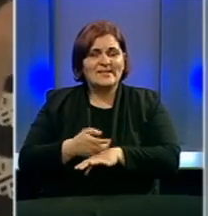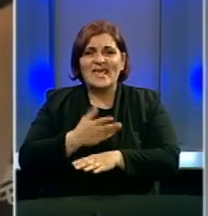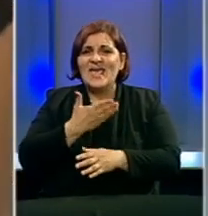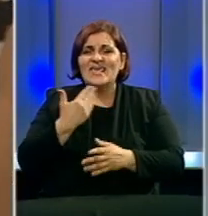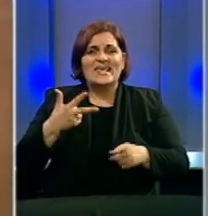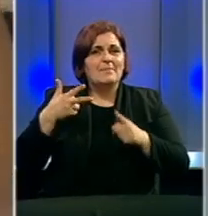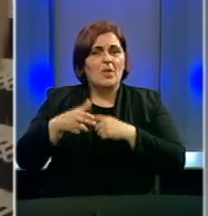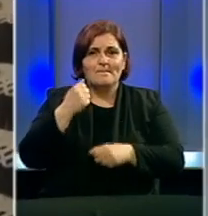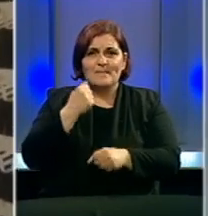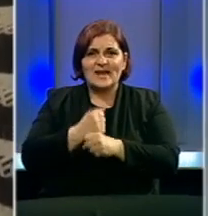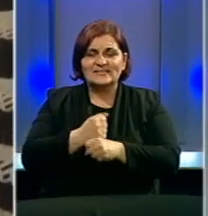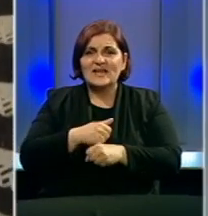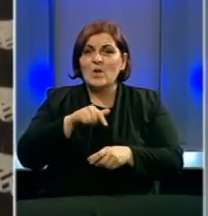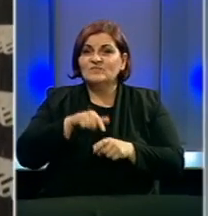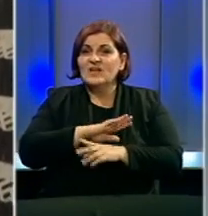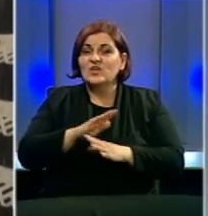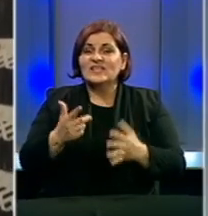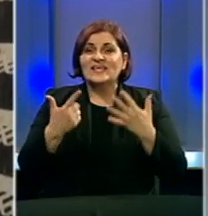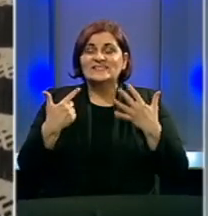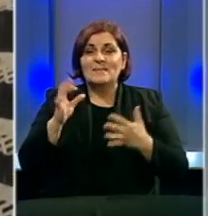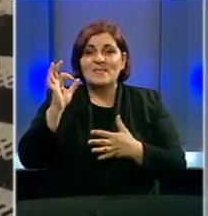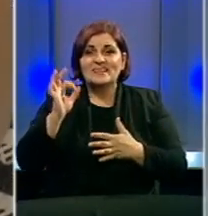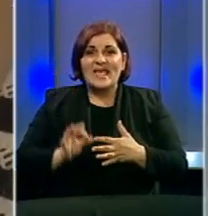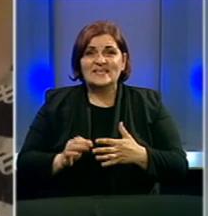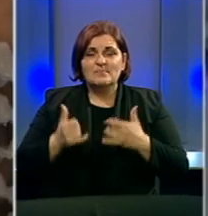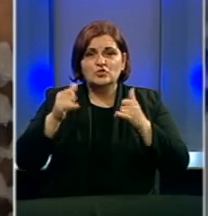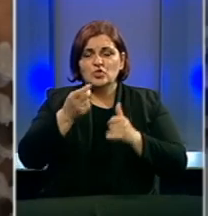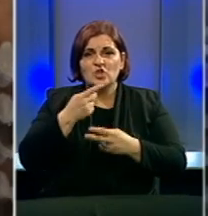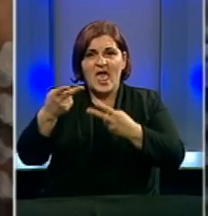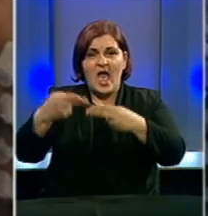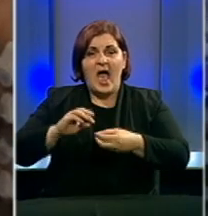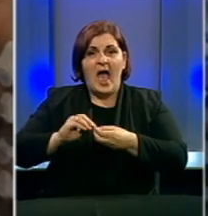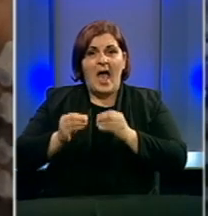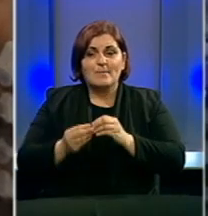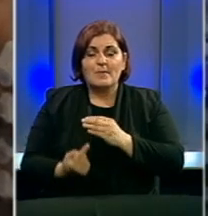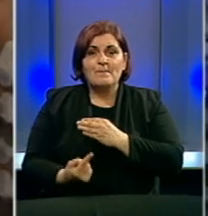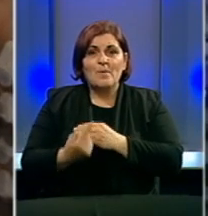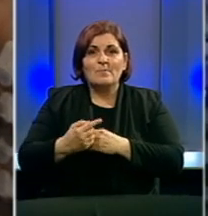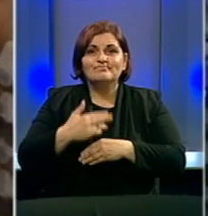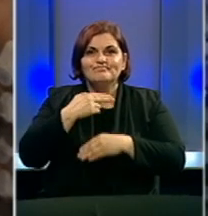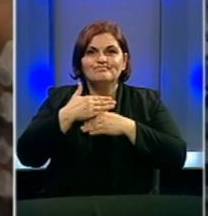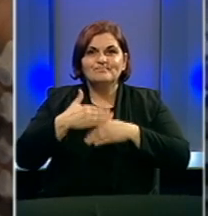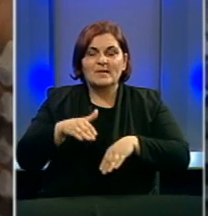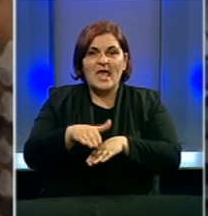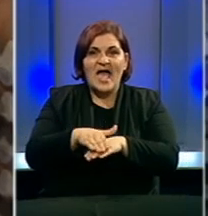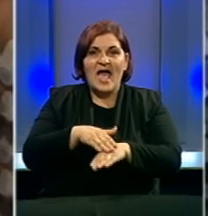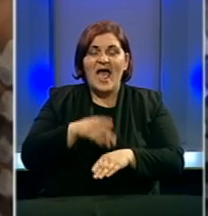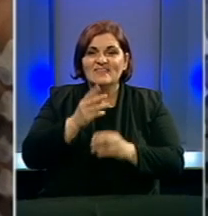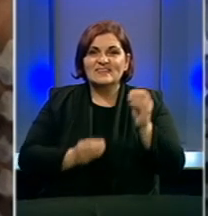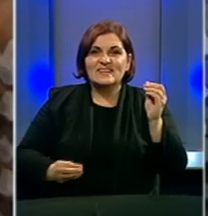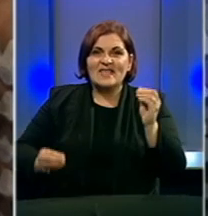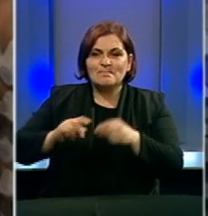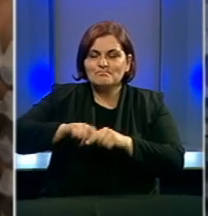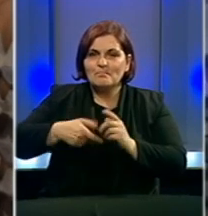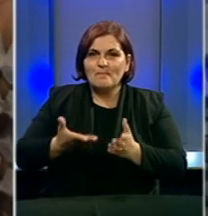bilo ni prestanka rada. Činjenica je da se gotovo 70% od stočne hrane uvozi, a problemi su nastali zbog ograničenja na početku, kada je poskupio